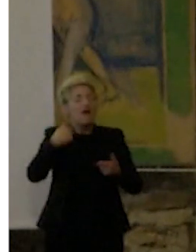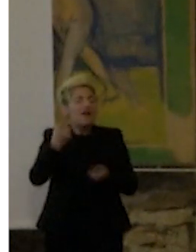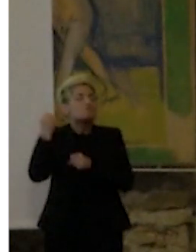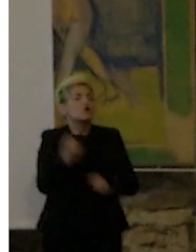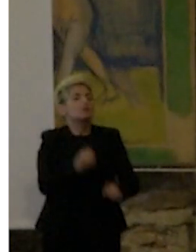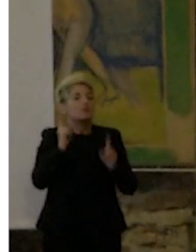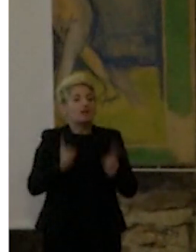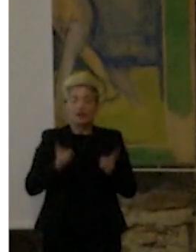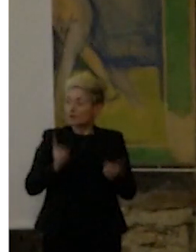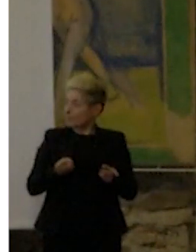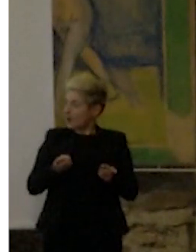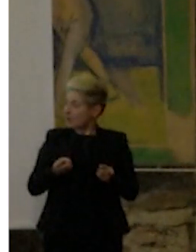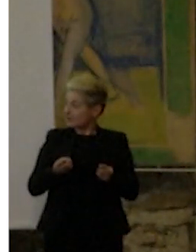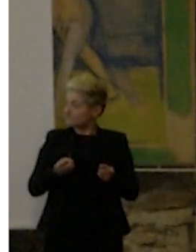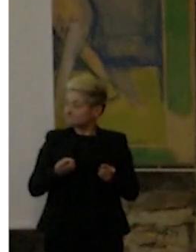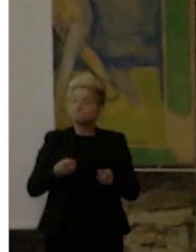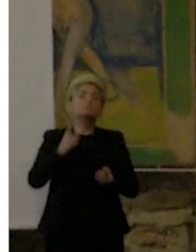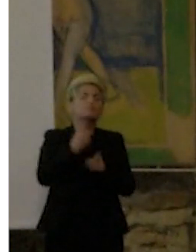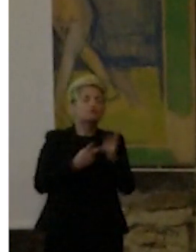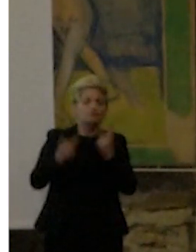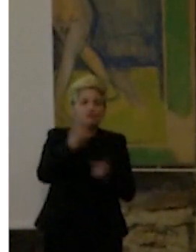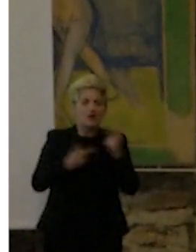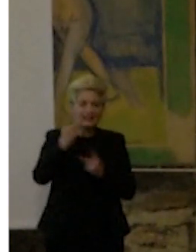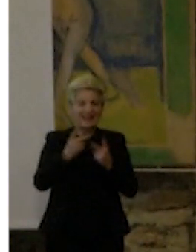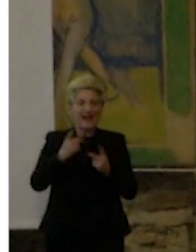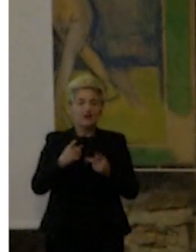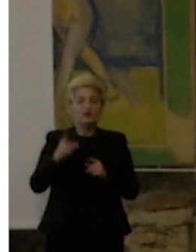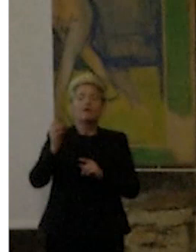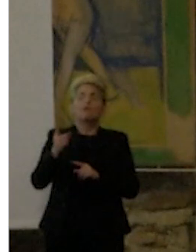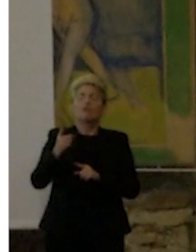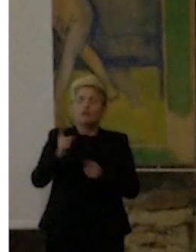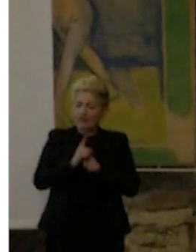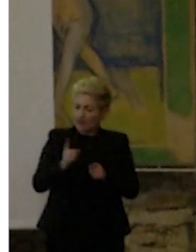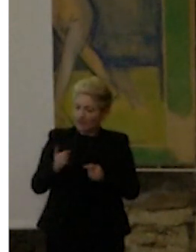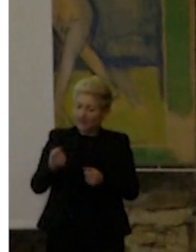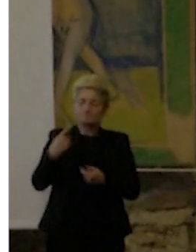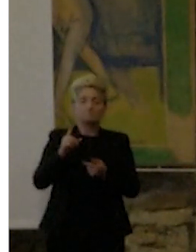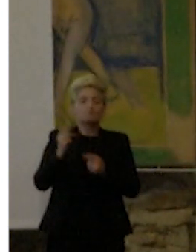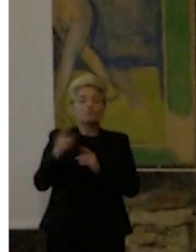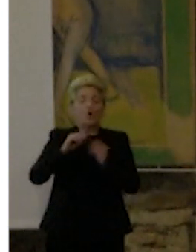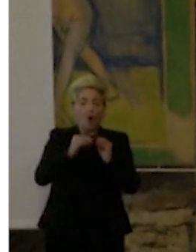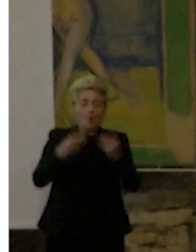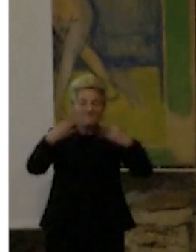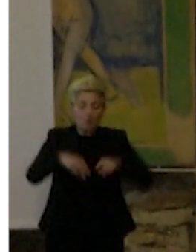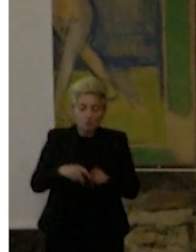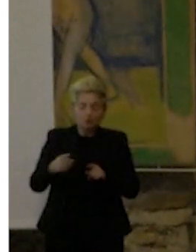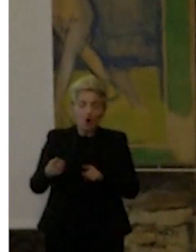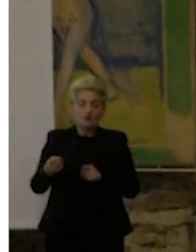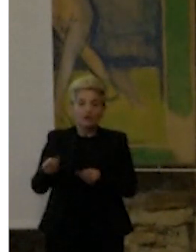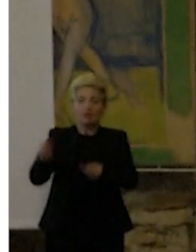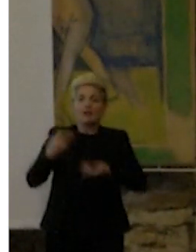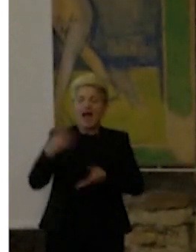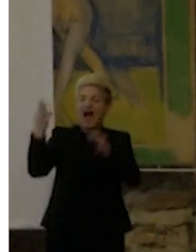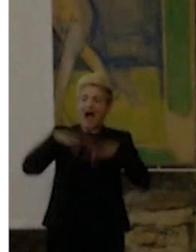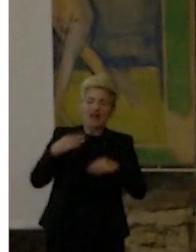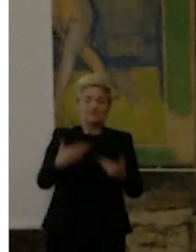fare in maniera che le istruzioni arrivino direttamente. Il design molte volte viene scambiato come quella cosa